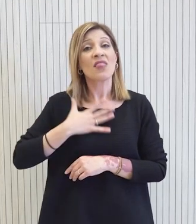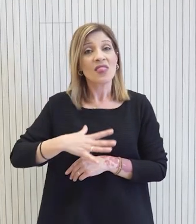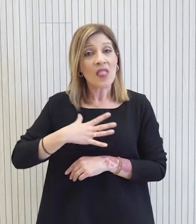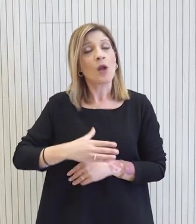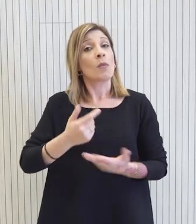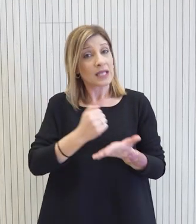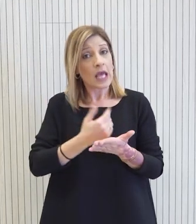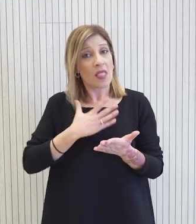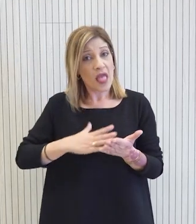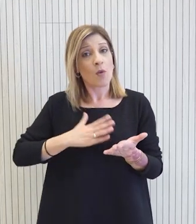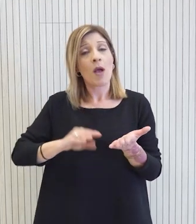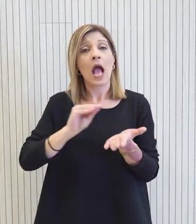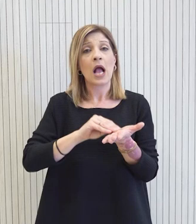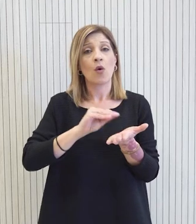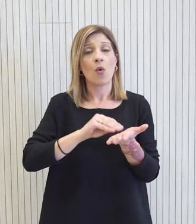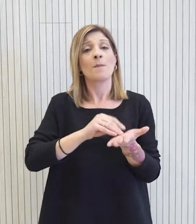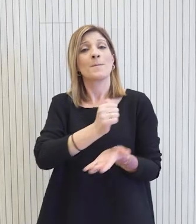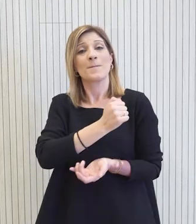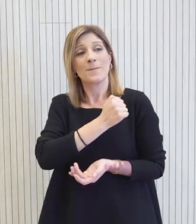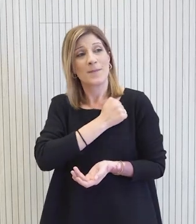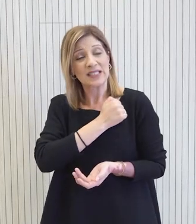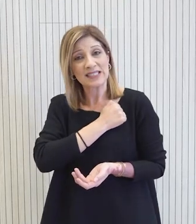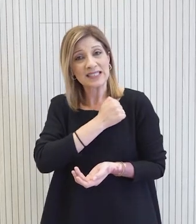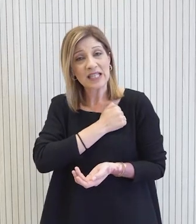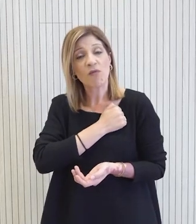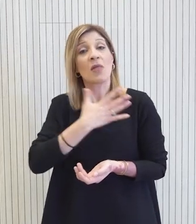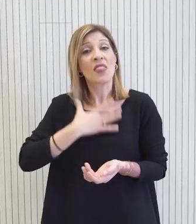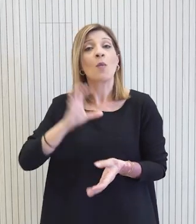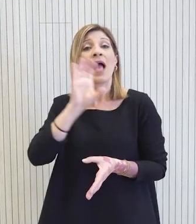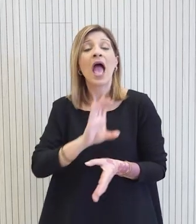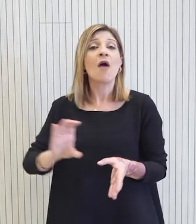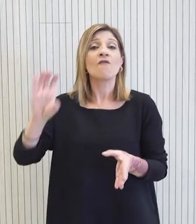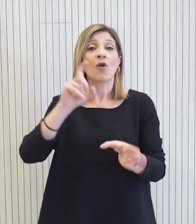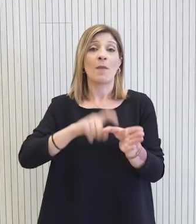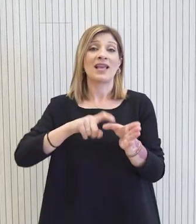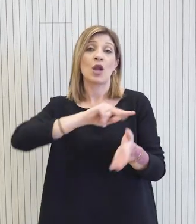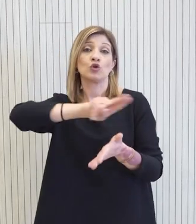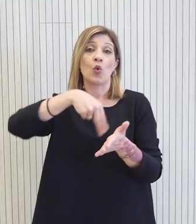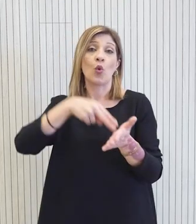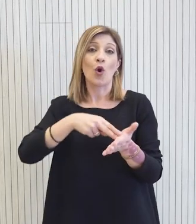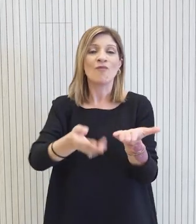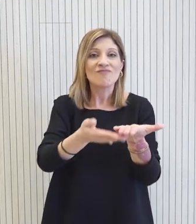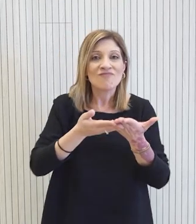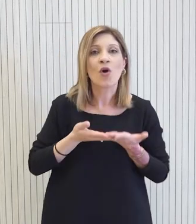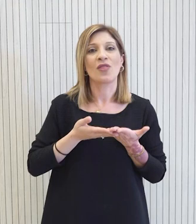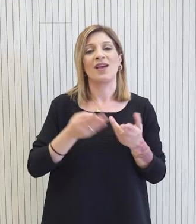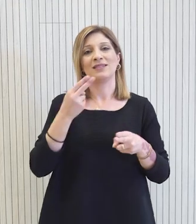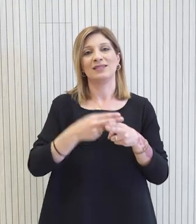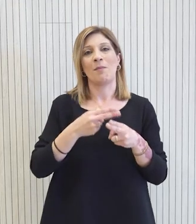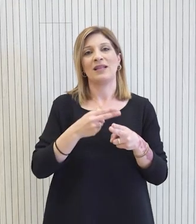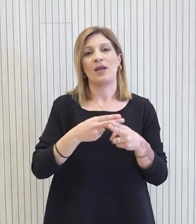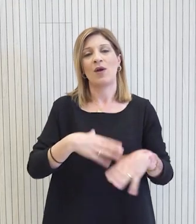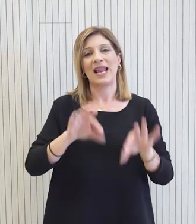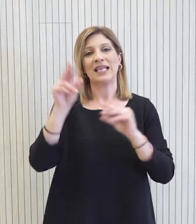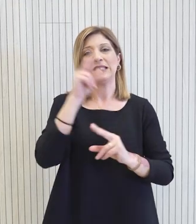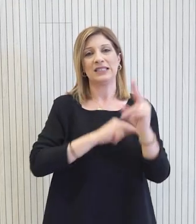αυτή παραμένει η προσέγγιση μας γιατί ακριβώς θεωρούμε ότι η ενεργότερη εμπλοκή της Ευρωπαϊκής Ένωσης μπορεί να παίξει καταλητικό ρόλο στις προσπάθειες για